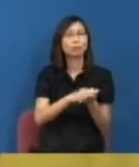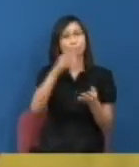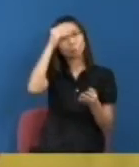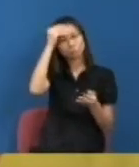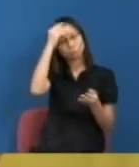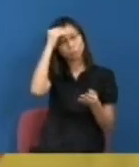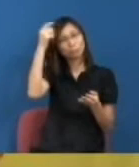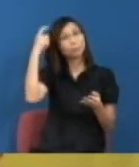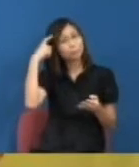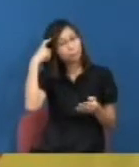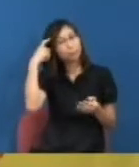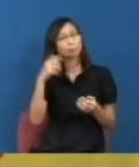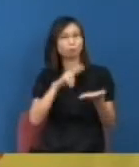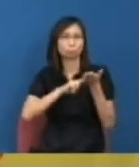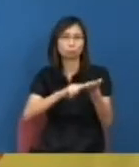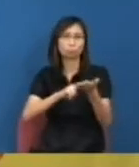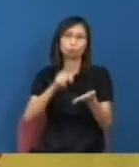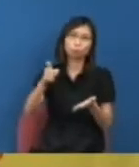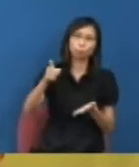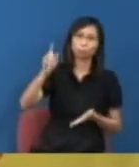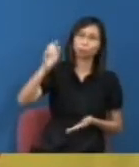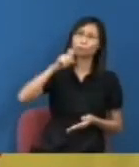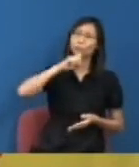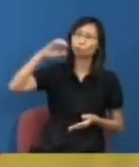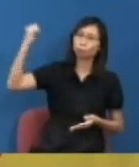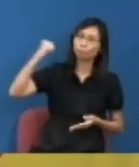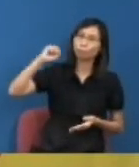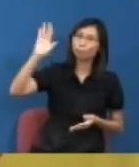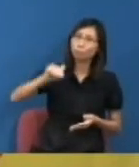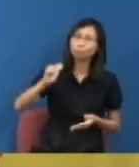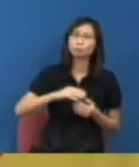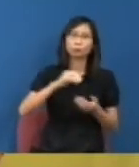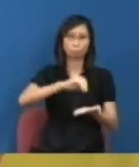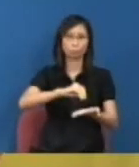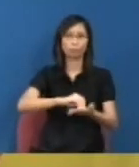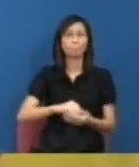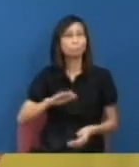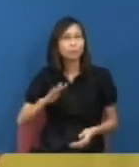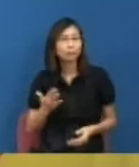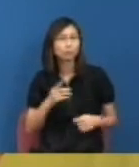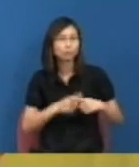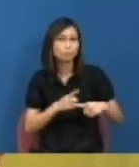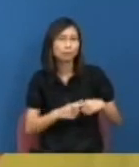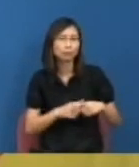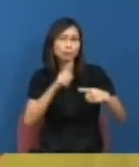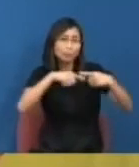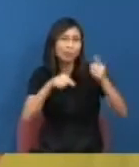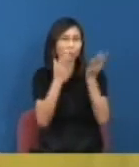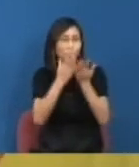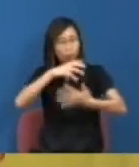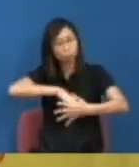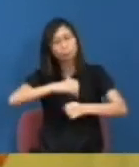其實我是相信他們有能力作出一個就是負責任的決定當然其實實際上如果在大學裏面做的朋友都